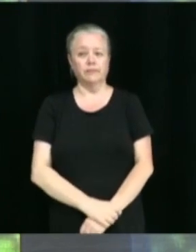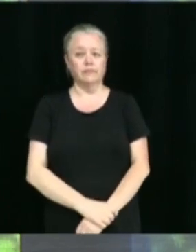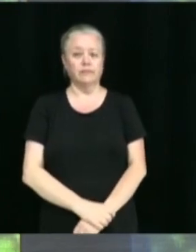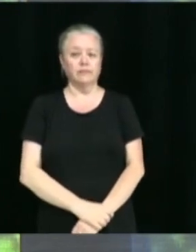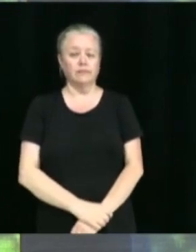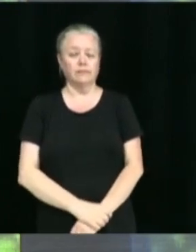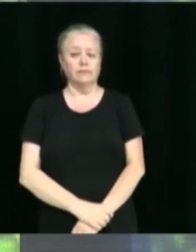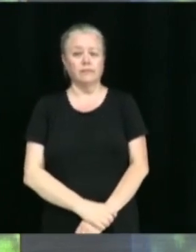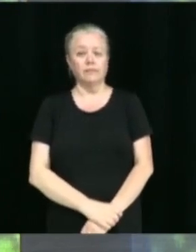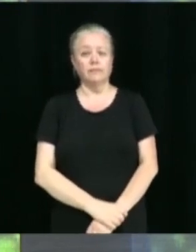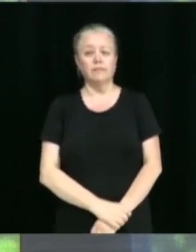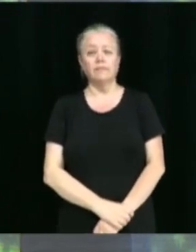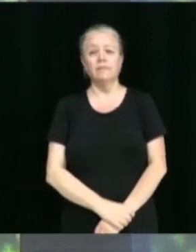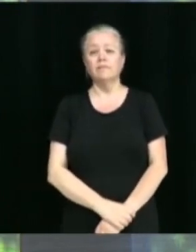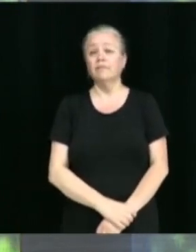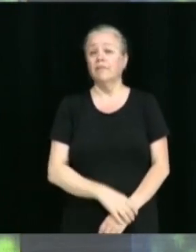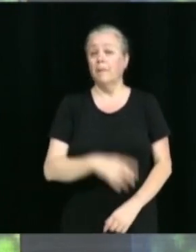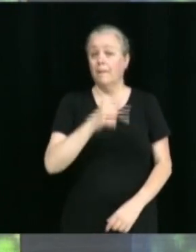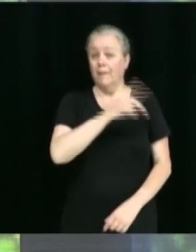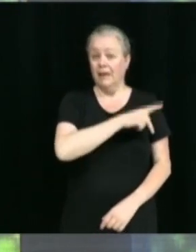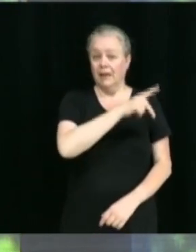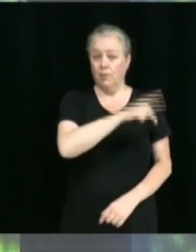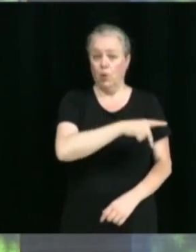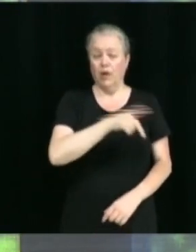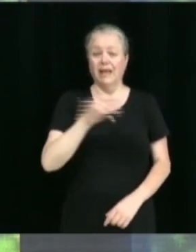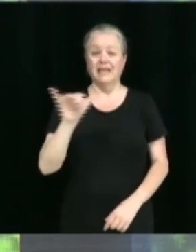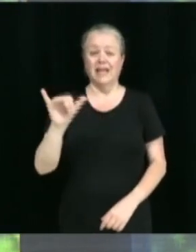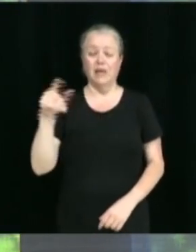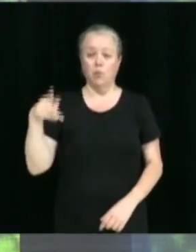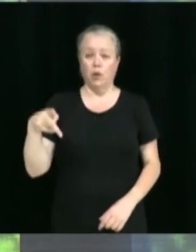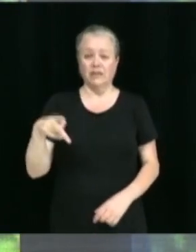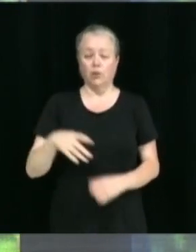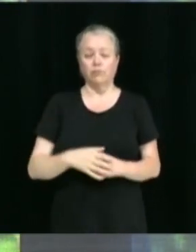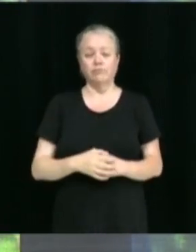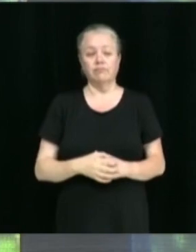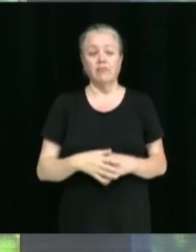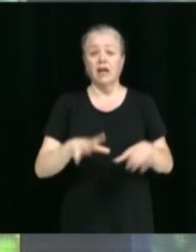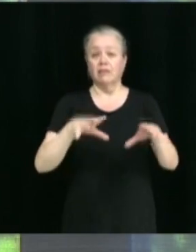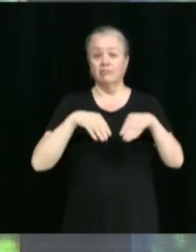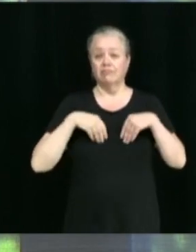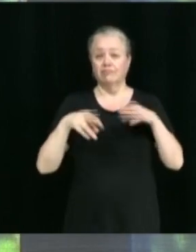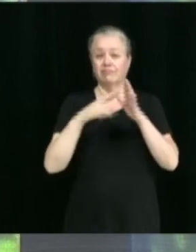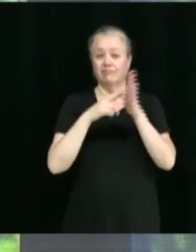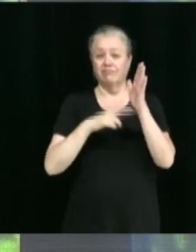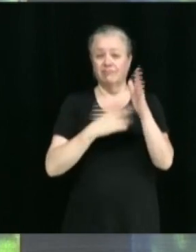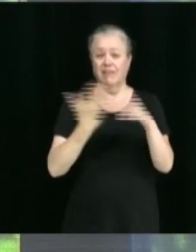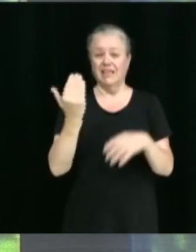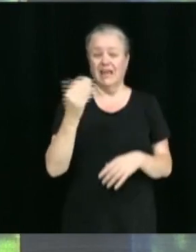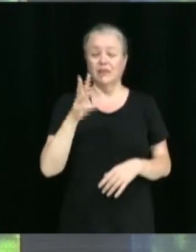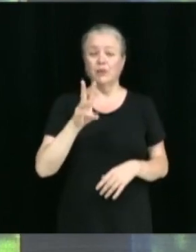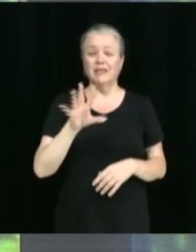Patrick Poulin et Yannick Poisson. Adoption du règlement 1565-2024, modifiant le règlement